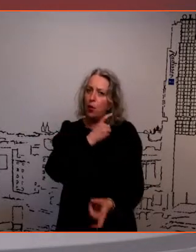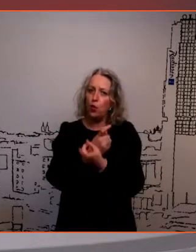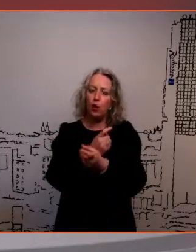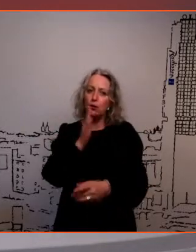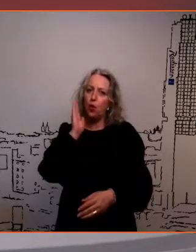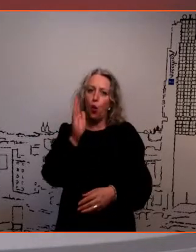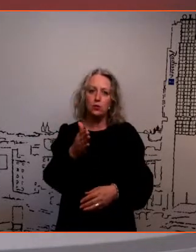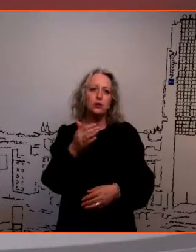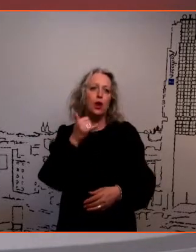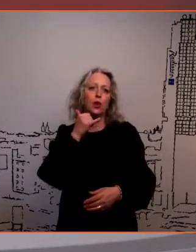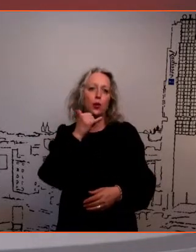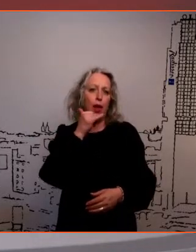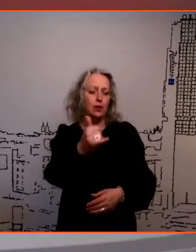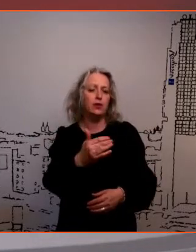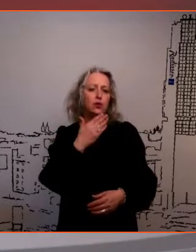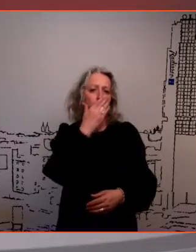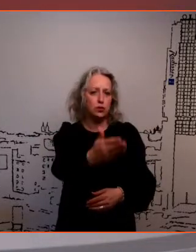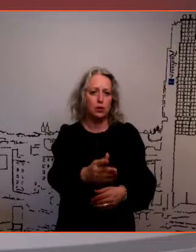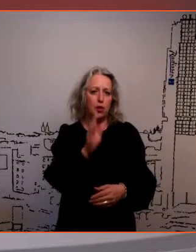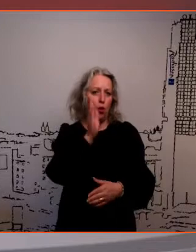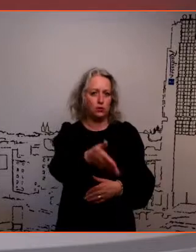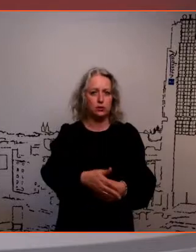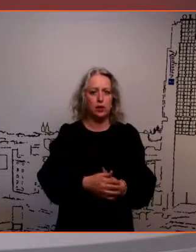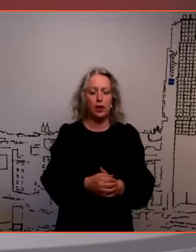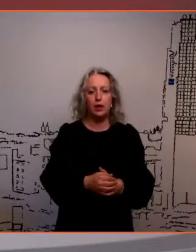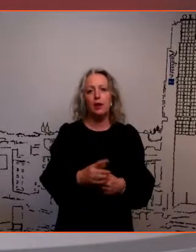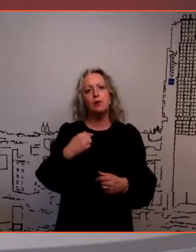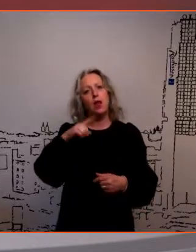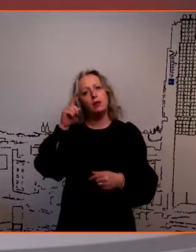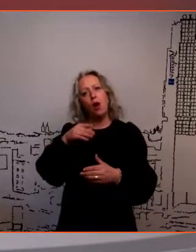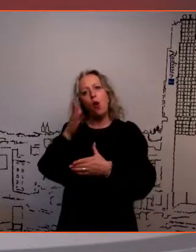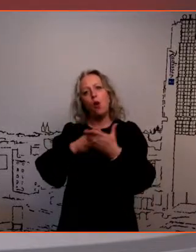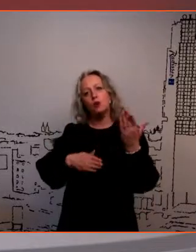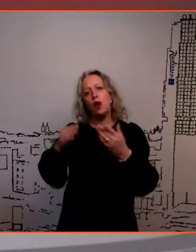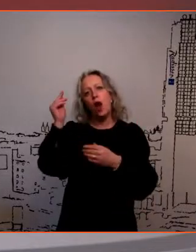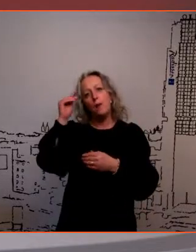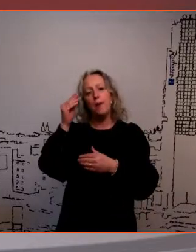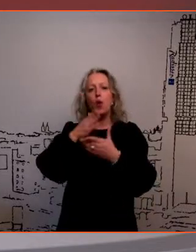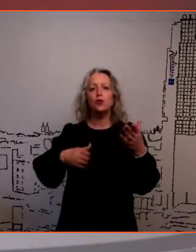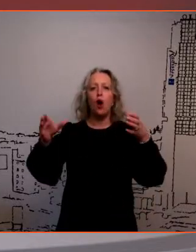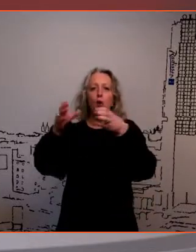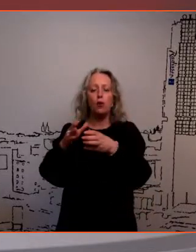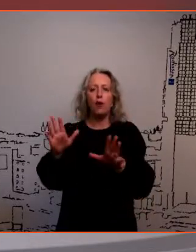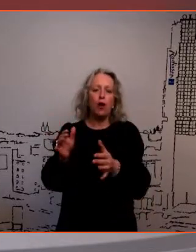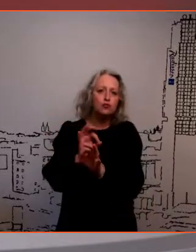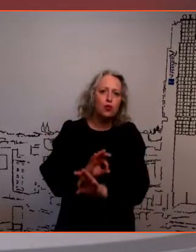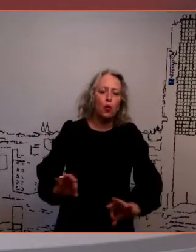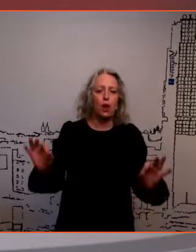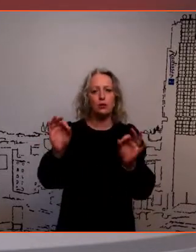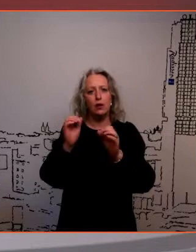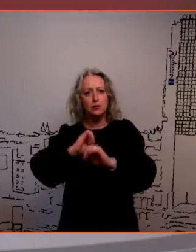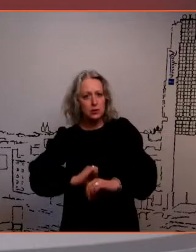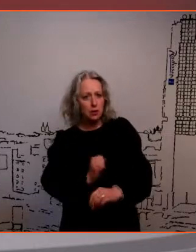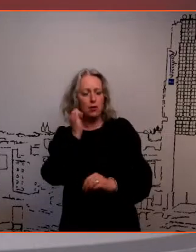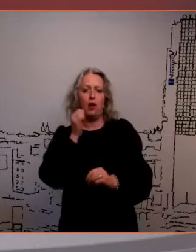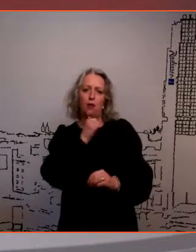kutse, kooli käest, võin vaada kogemusest, et enamus eriala õppe osakund on hästi toredad, sõbralikud, kui mitte kõik meil